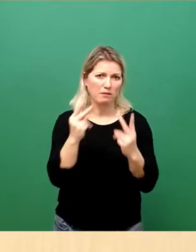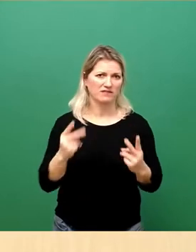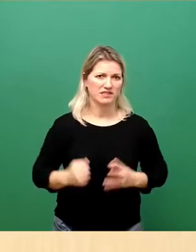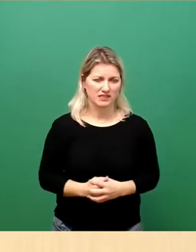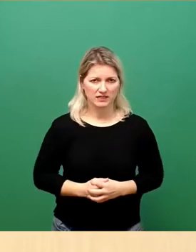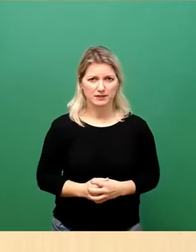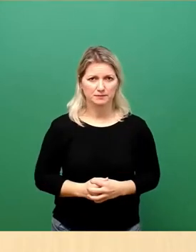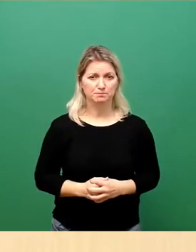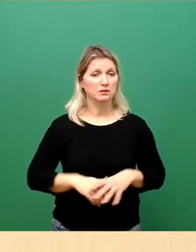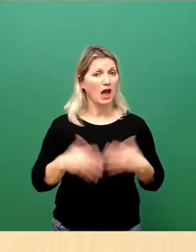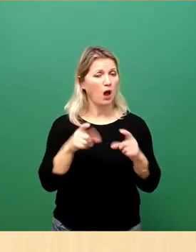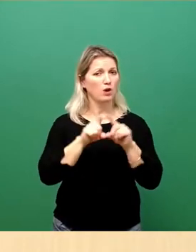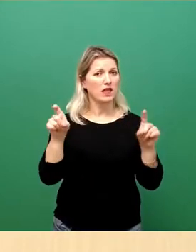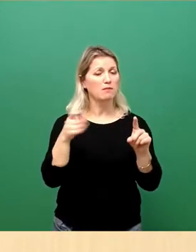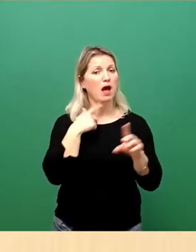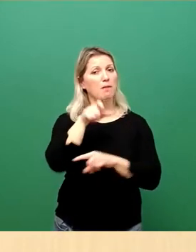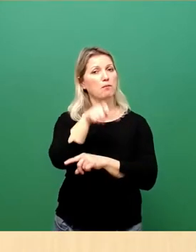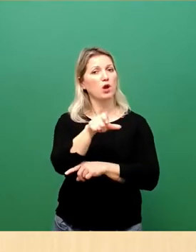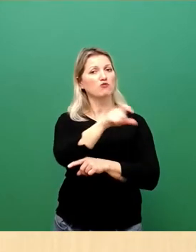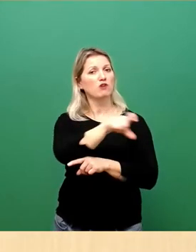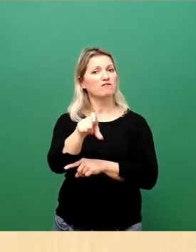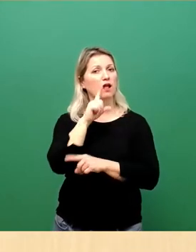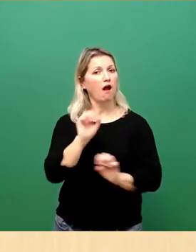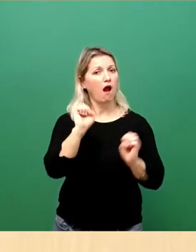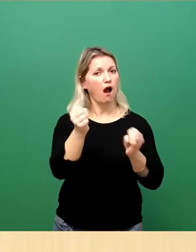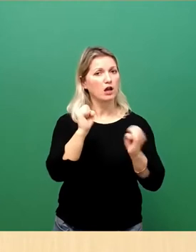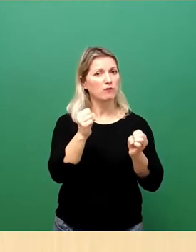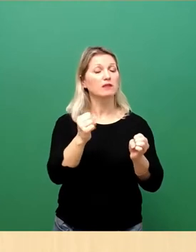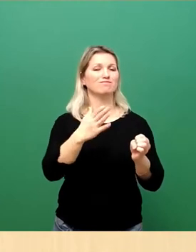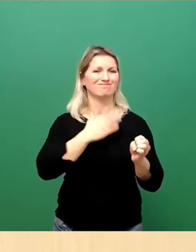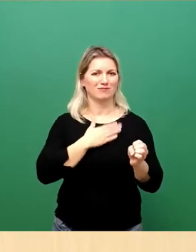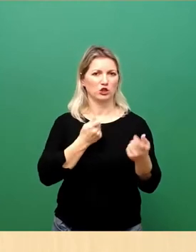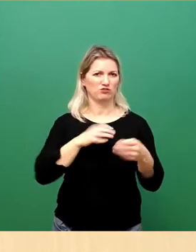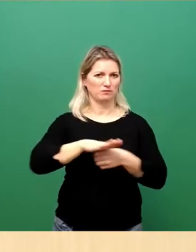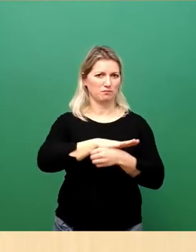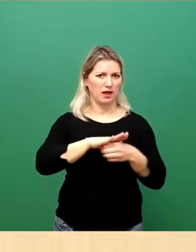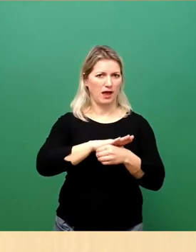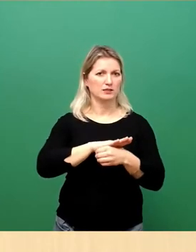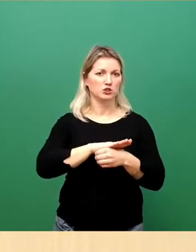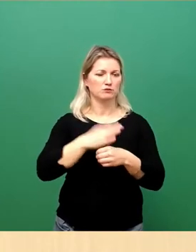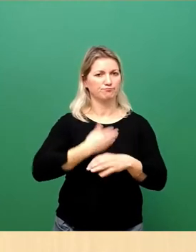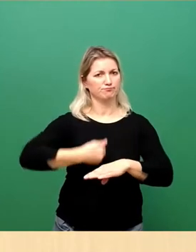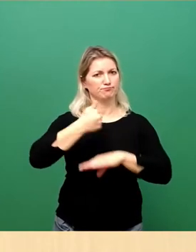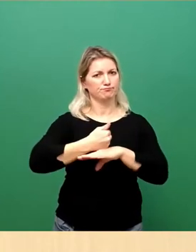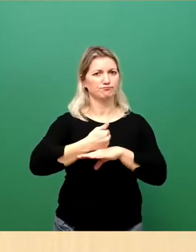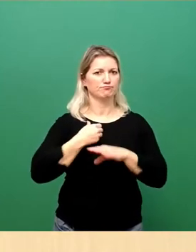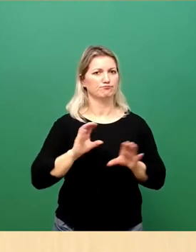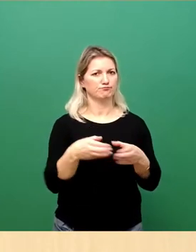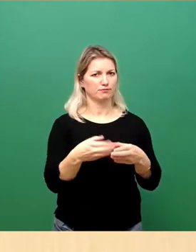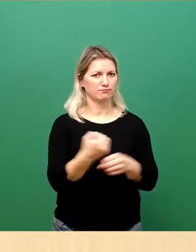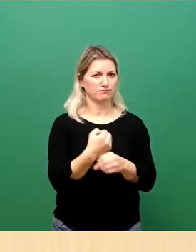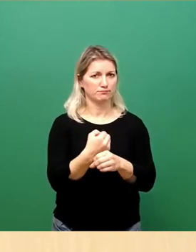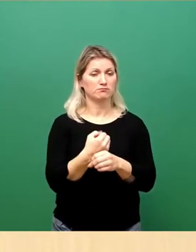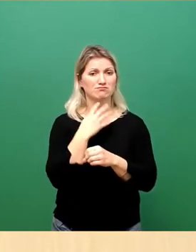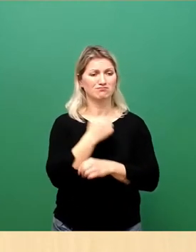bürgerschaftliches Engagement wird in meinem eigenen Geschäftsbereich federführend angesiedelt. Natürlich mit Vertretern aus fast allen